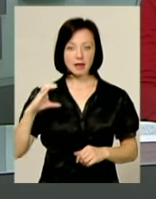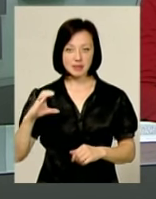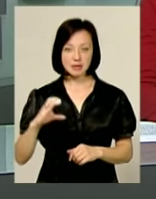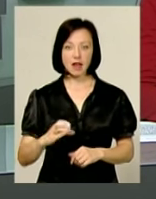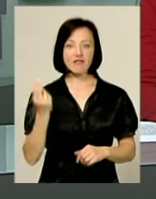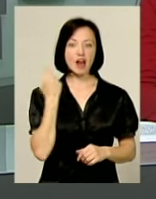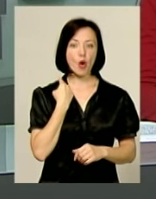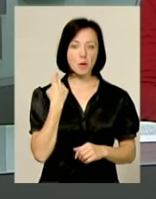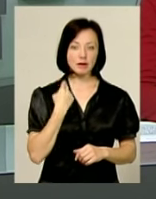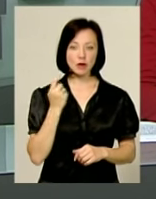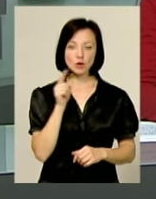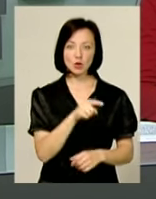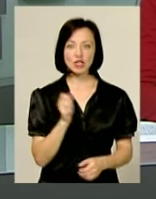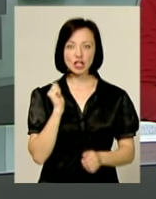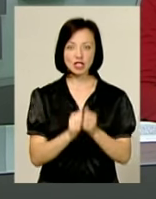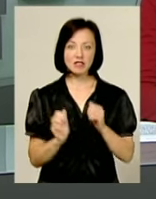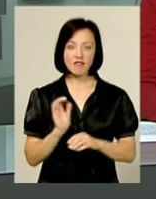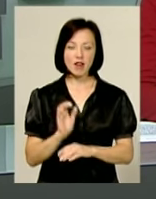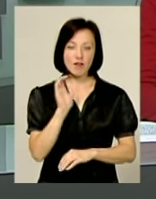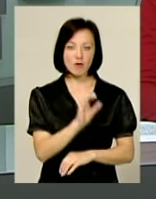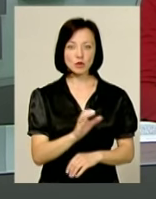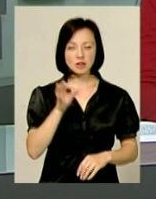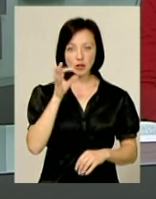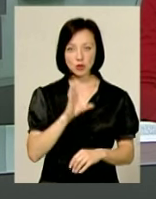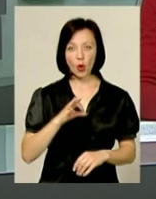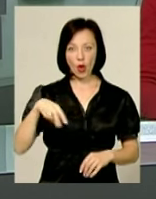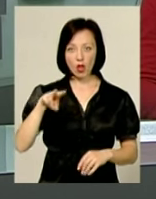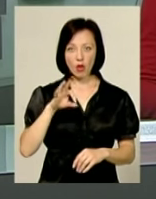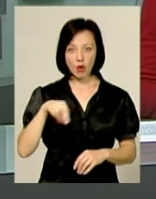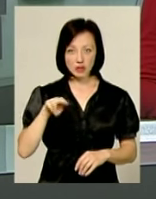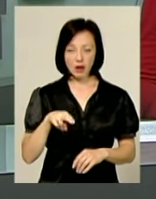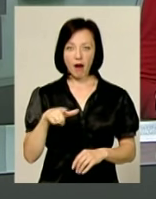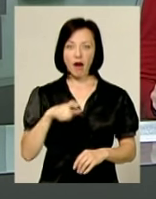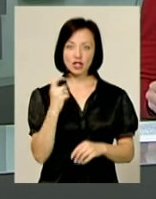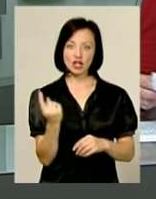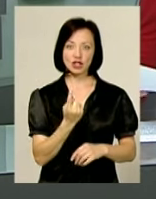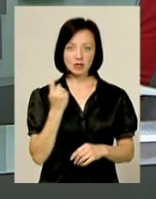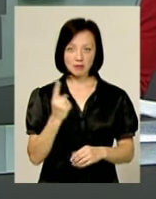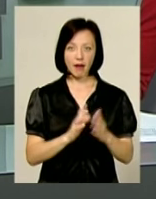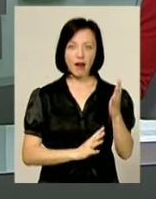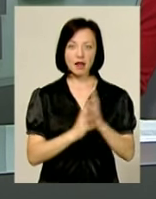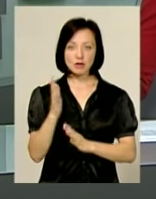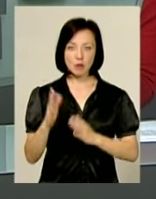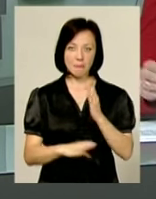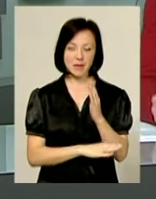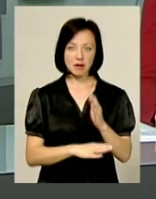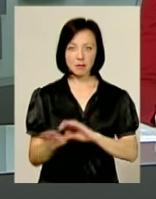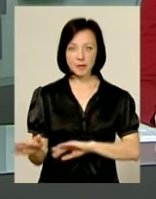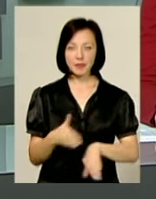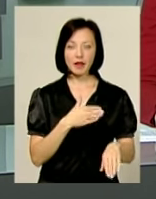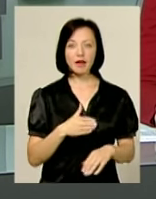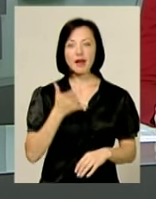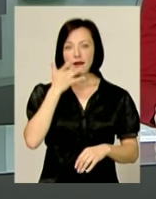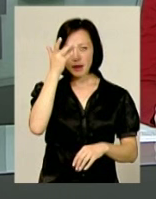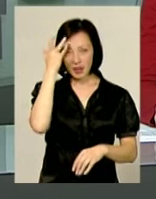Великобританія. Туди найчастіше вивозили солод, газові лічильники та лісоматеріали. Літо у